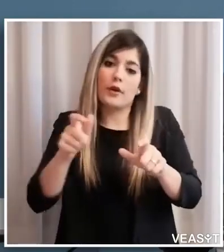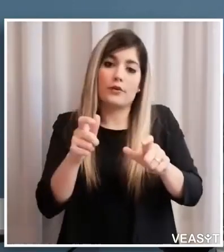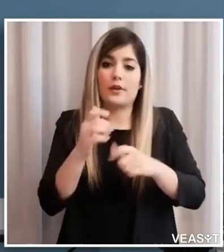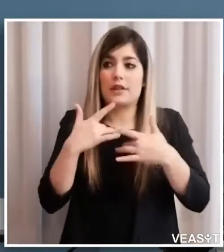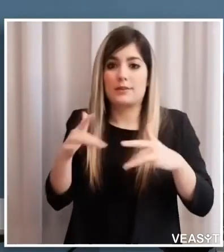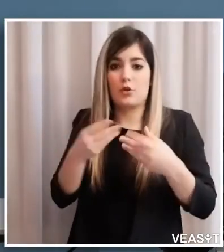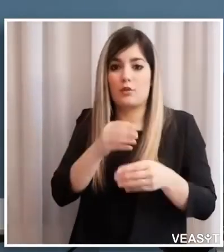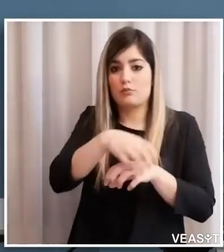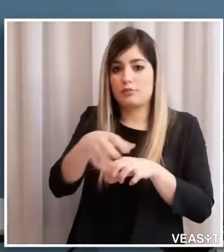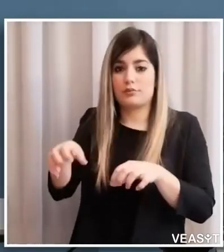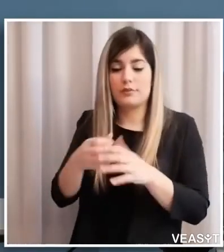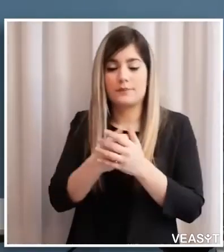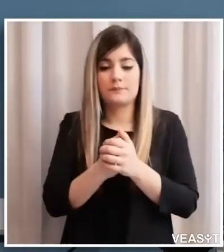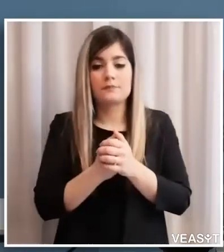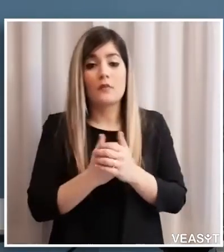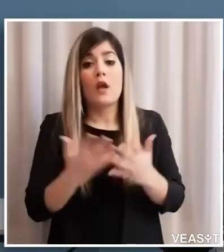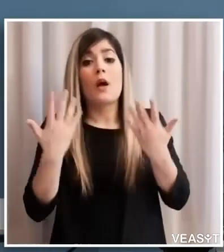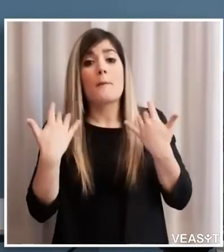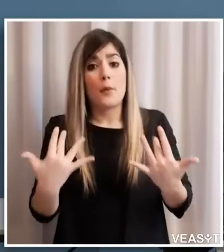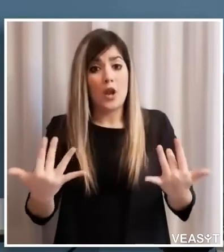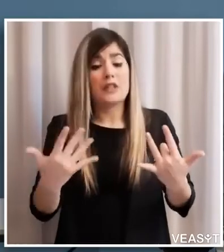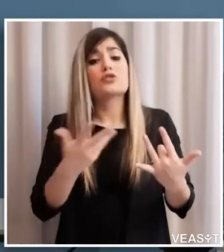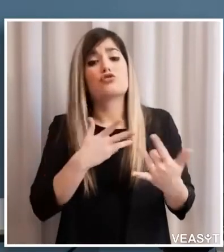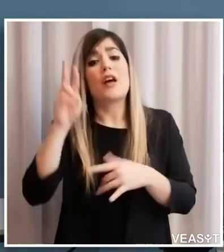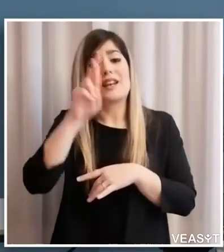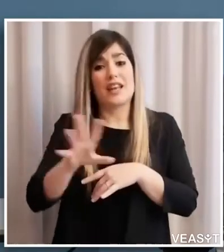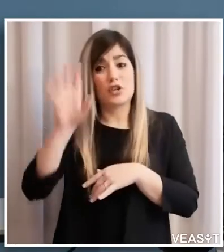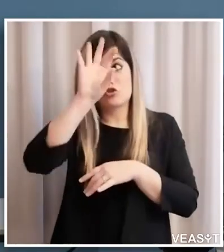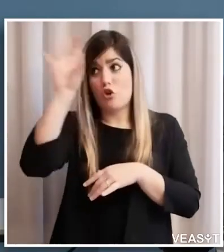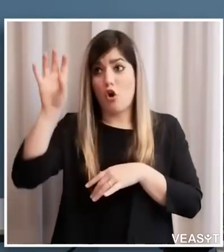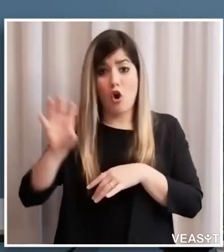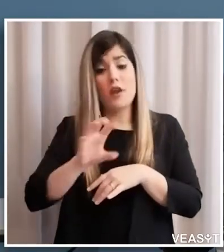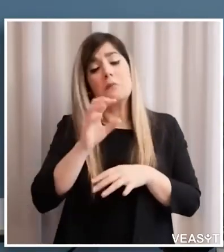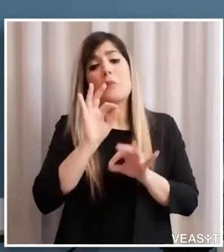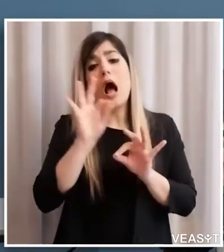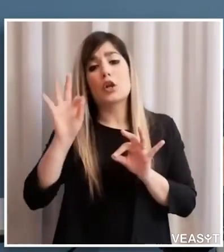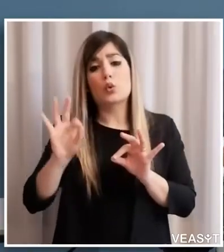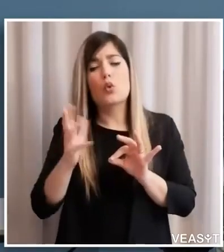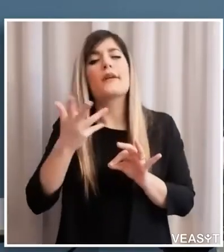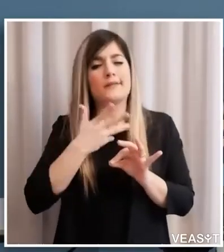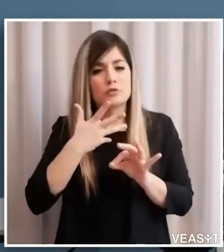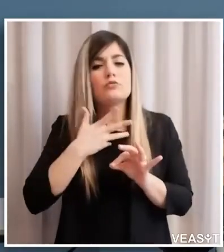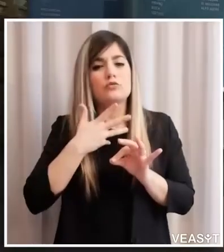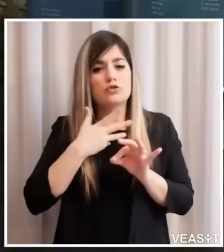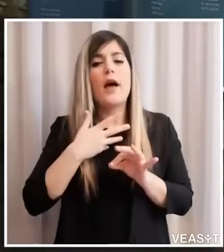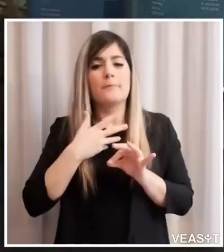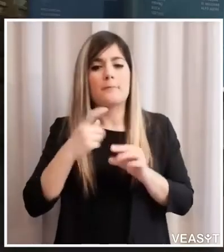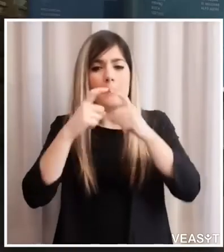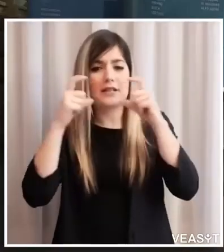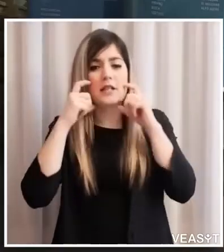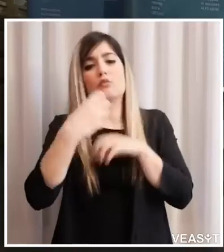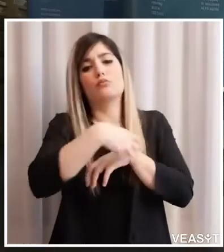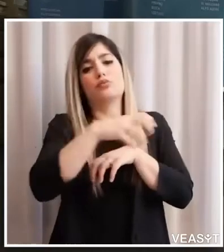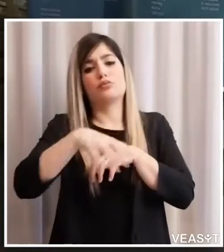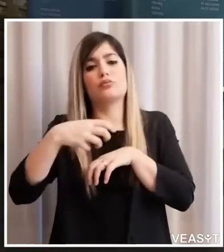stessa sappiamo che in qualche regione c'è stata una distribuzione di qualche centinaio di migliaio di mascherine e qualcuno ha dato notizie ma che bello perché